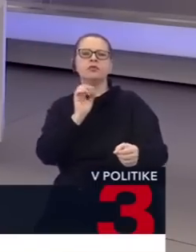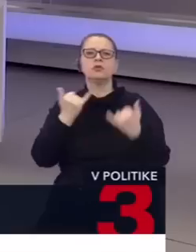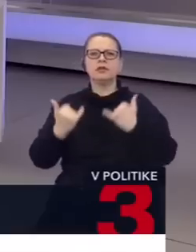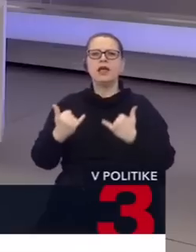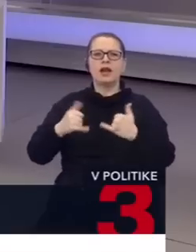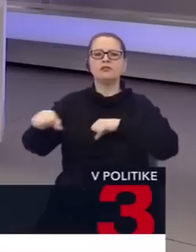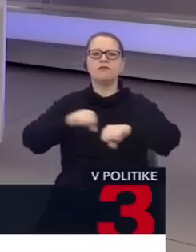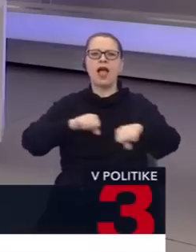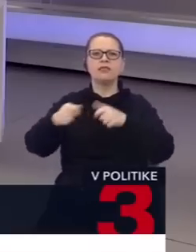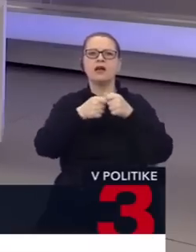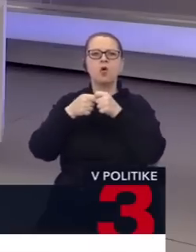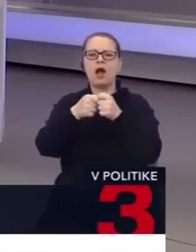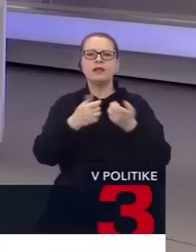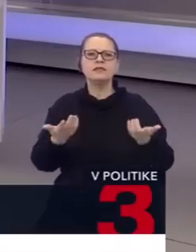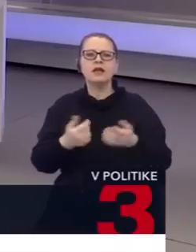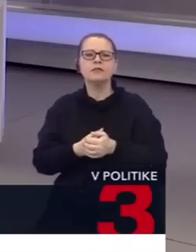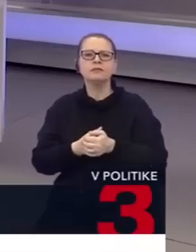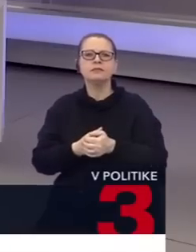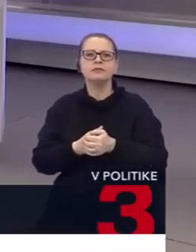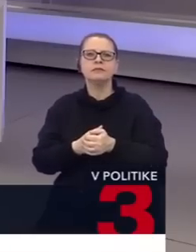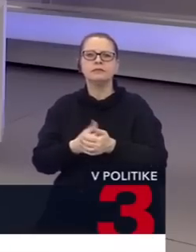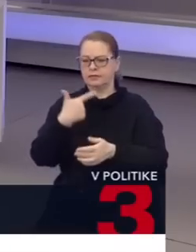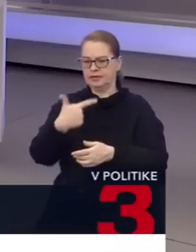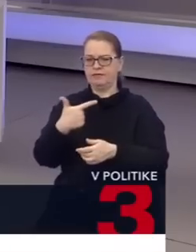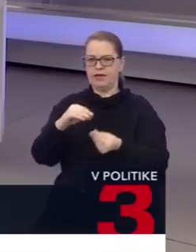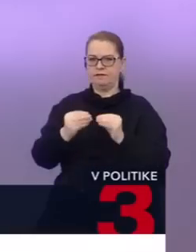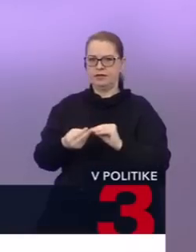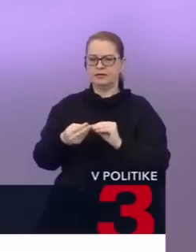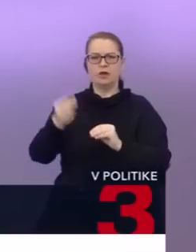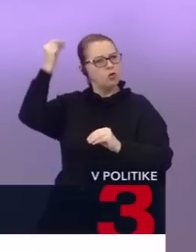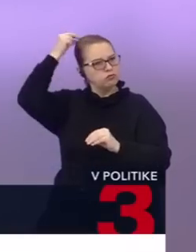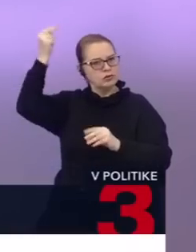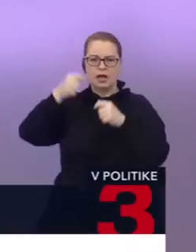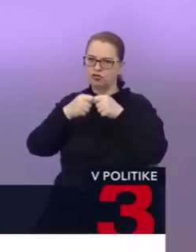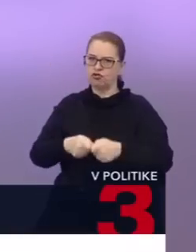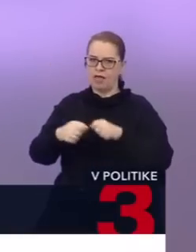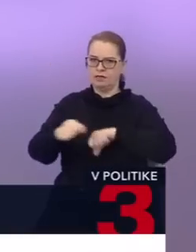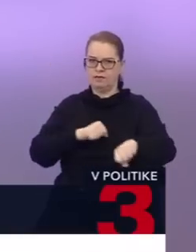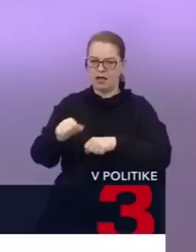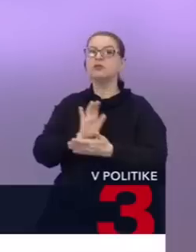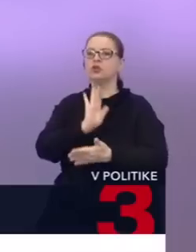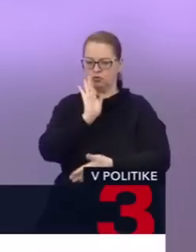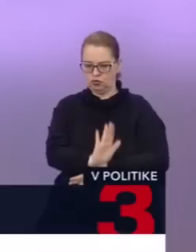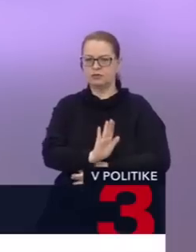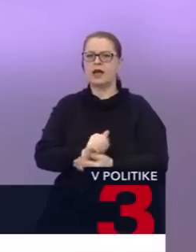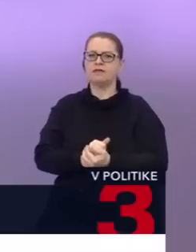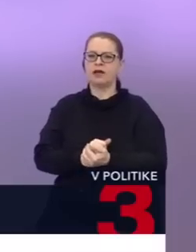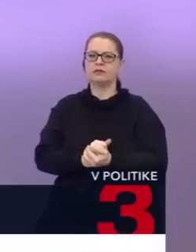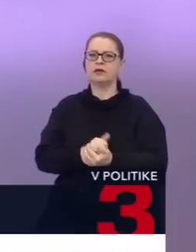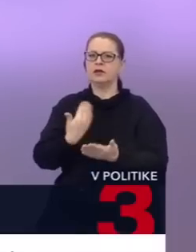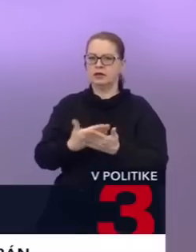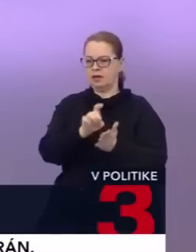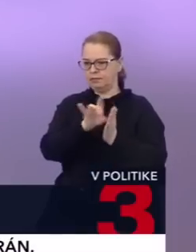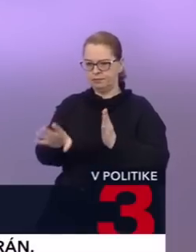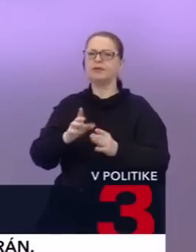súčasnej vládnej koalície? Dve veci. Opäť vláda. Jan Bude je členom vlády. Čiže opäť ostáva členom vlády, lebo keby sme ho dali dole, tak sa